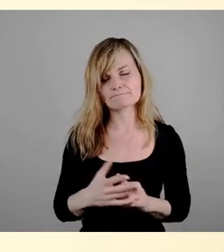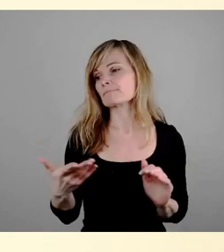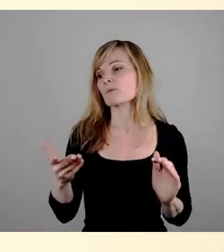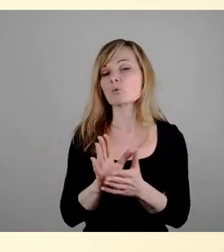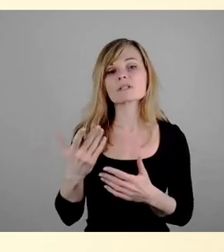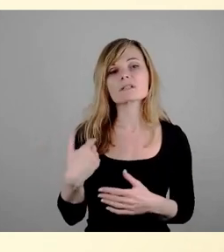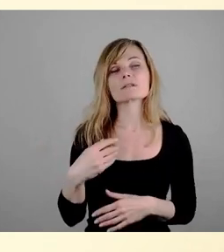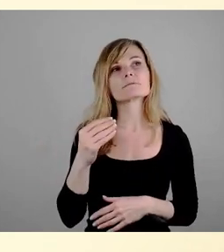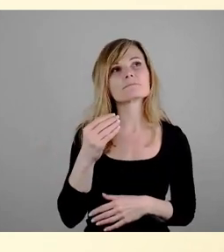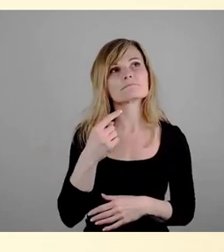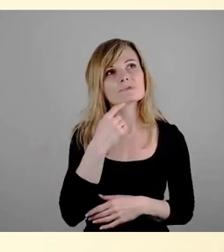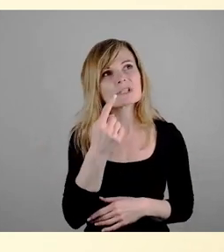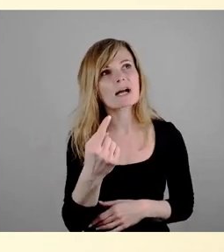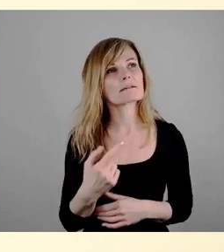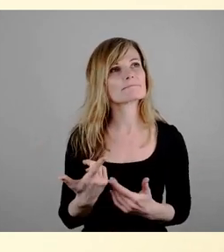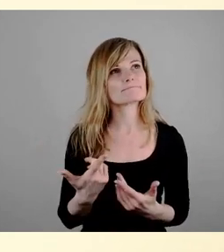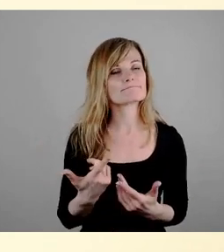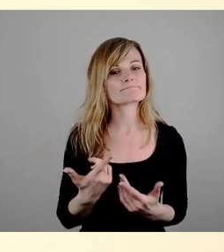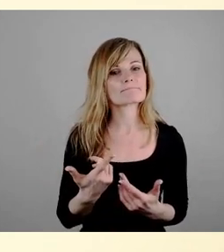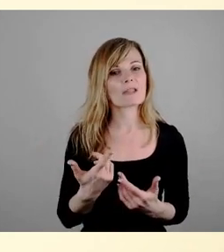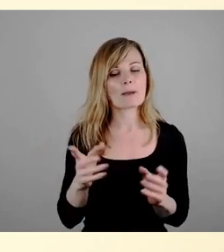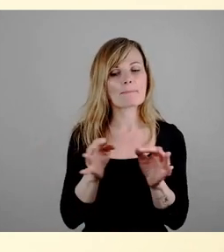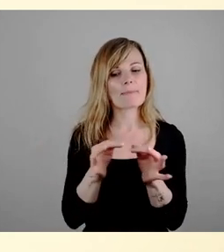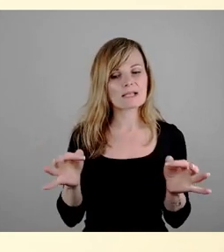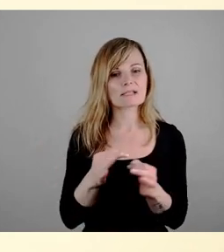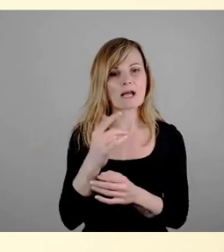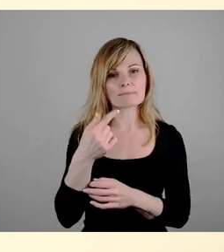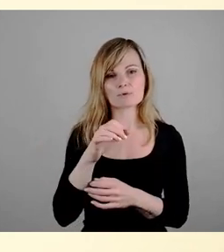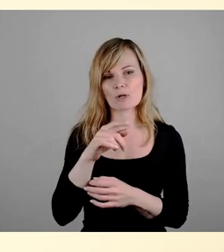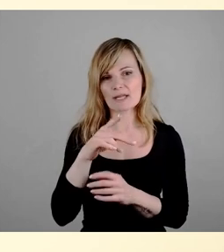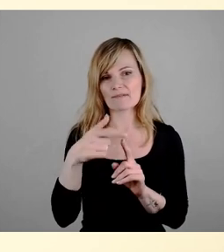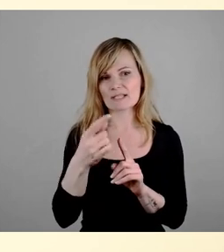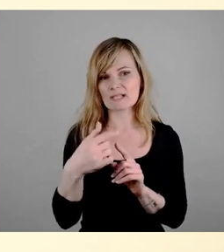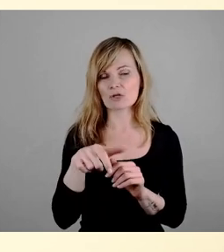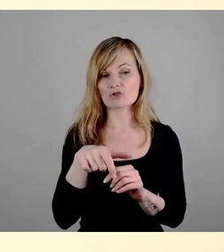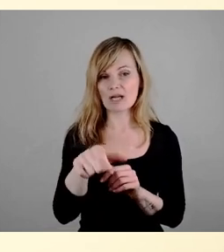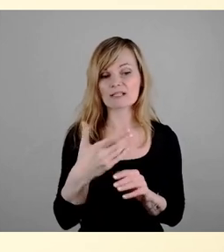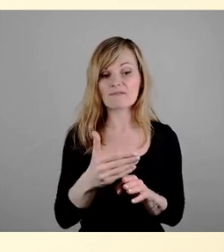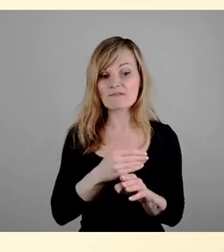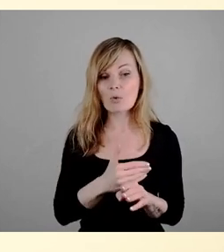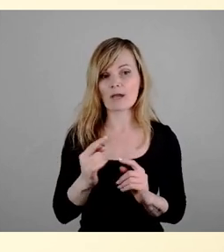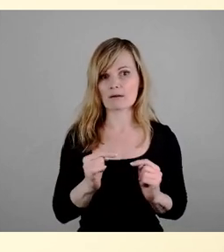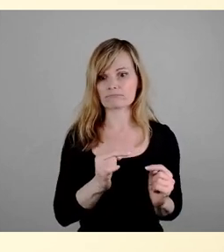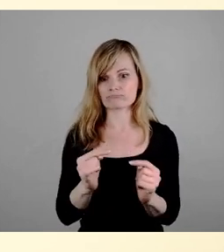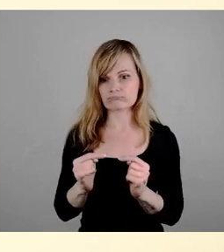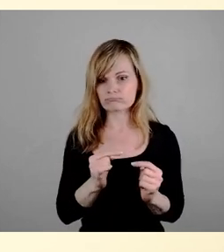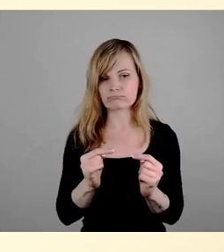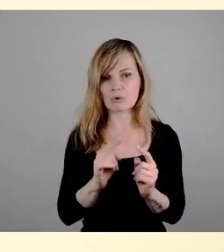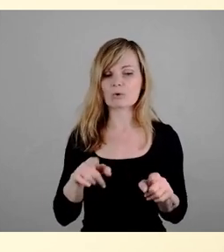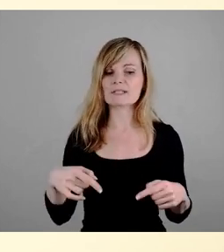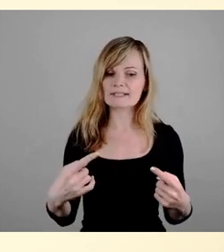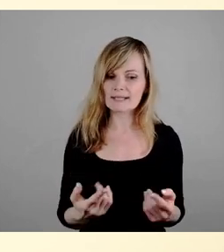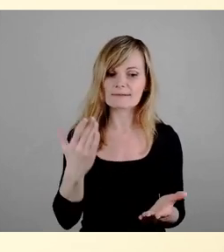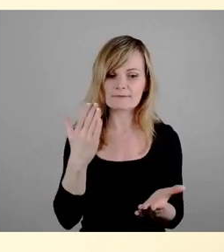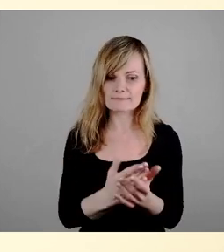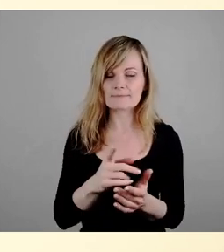welche Diskussionen wir vor der Maßnahme Tolgewitzer Straße alles hatten. Und wie dann im Ergebnis das an der